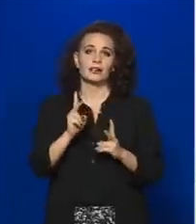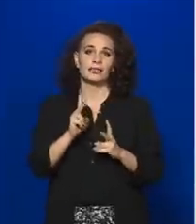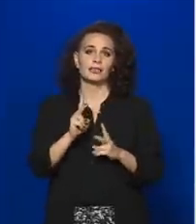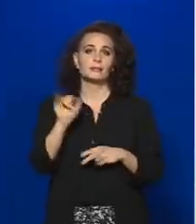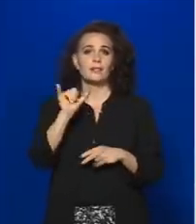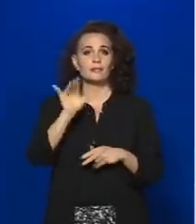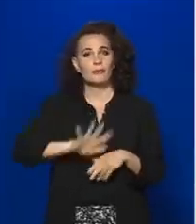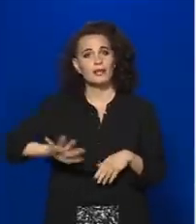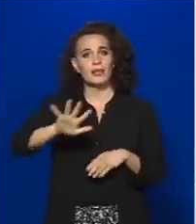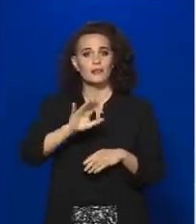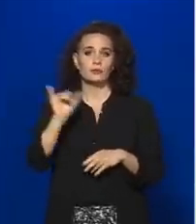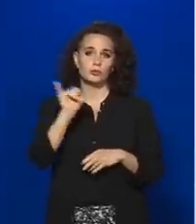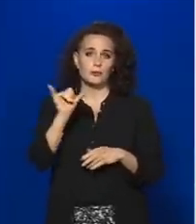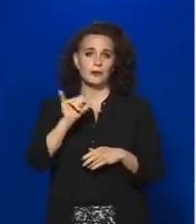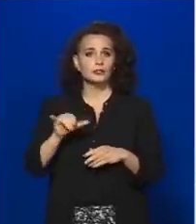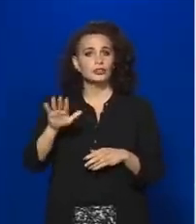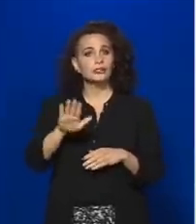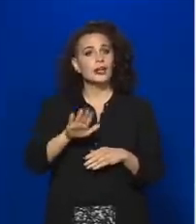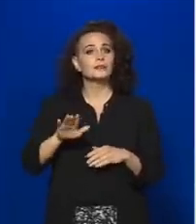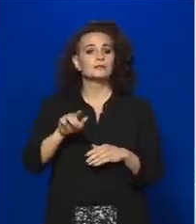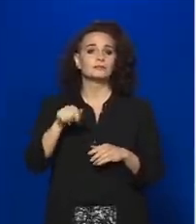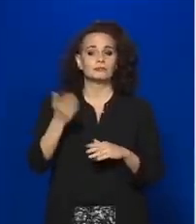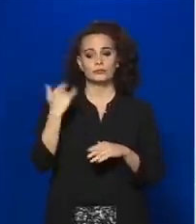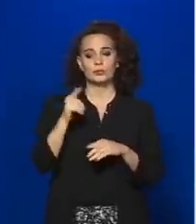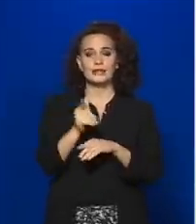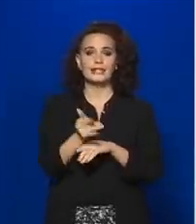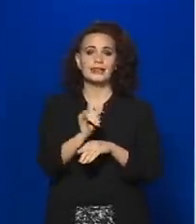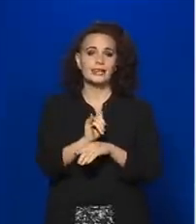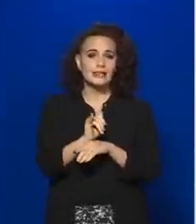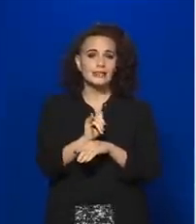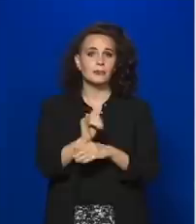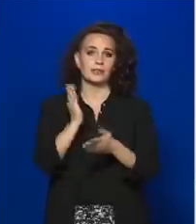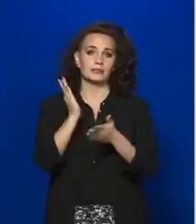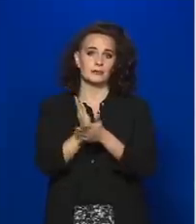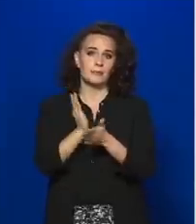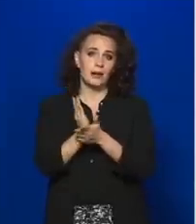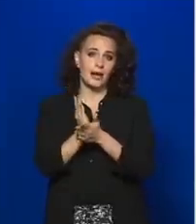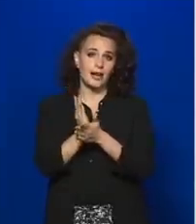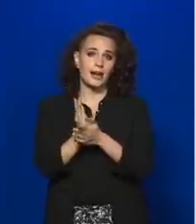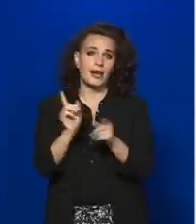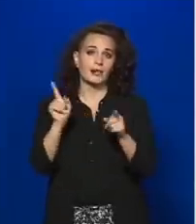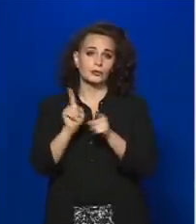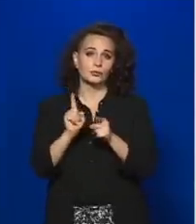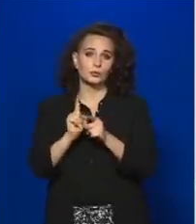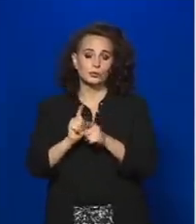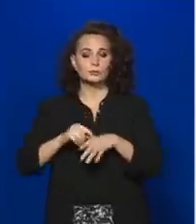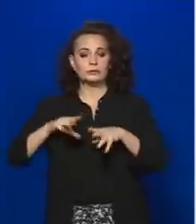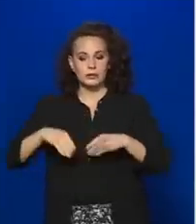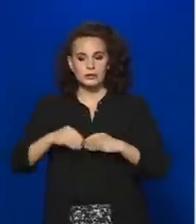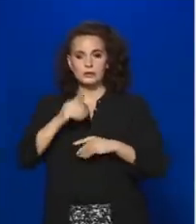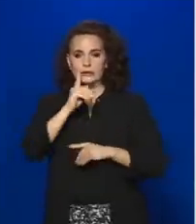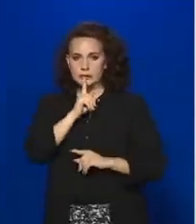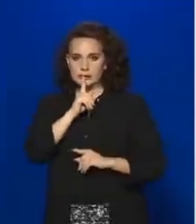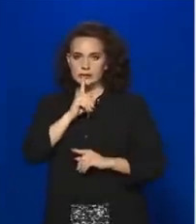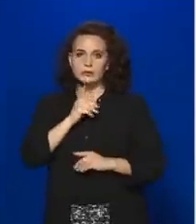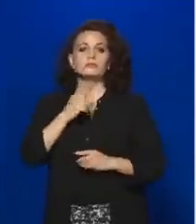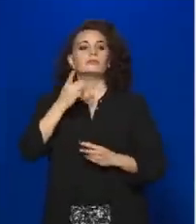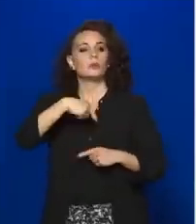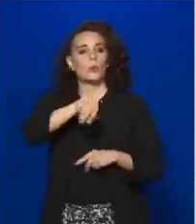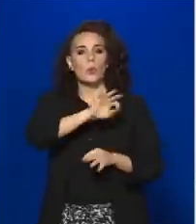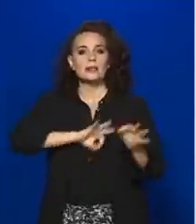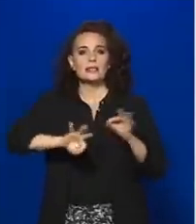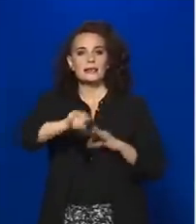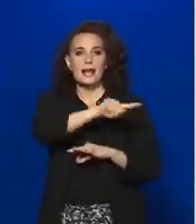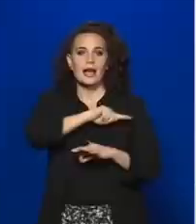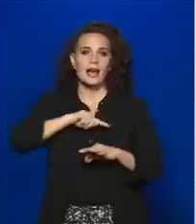illetve Budapesten az elmúlt két hétben, vagy szűk két hétben már úgy tették ezt, hogy az ország többi részén védelmintézkedések, kevésbé